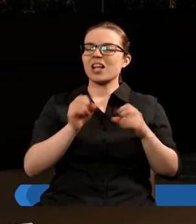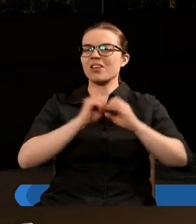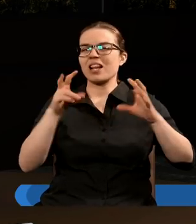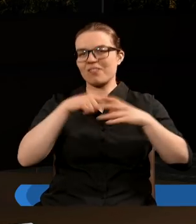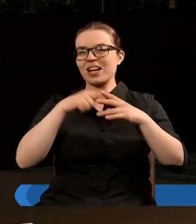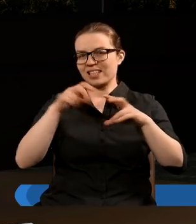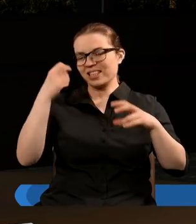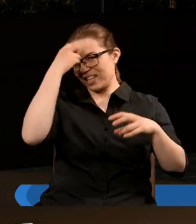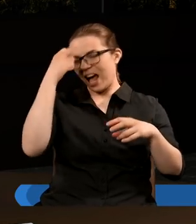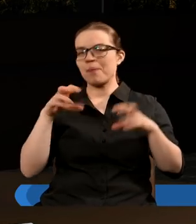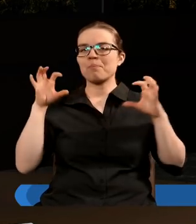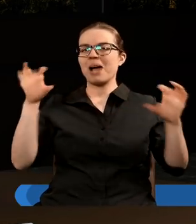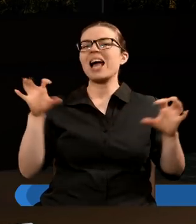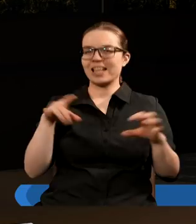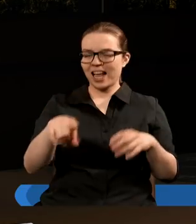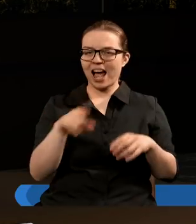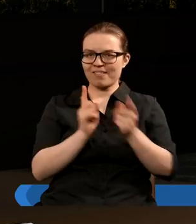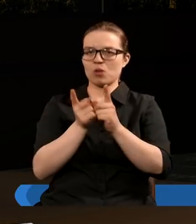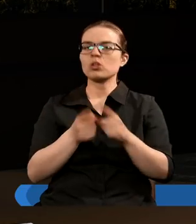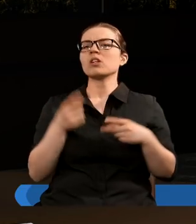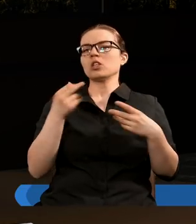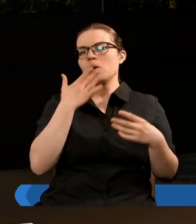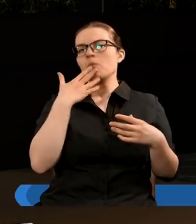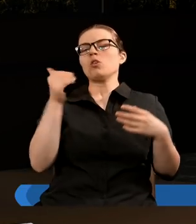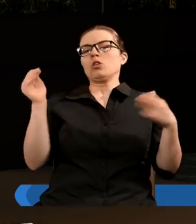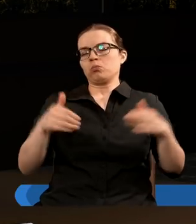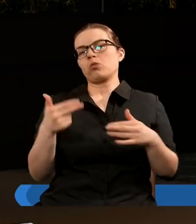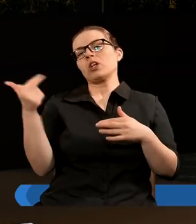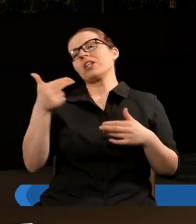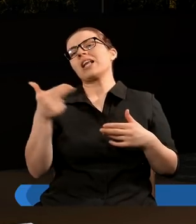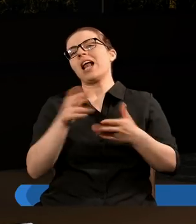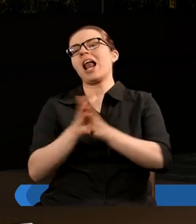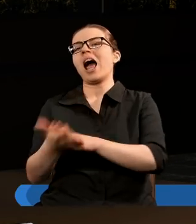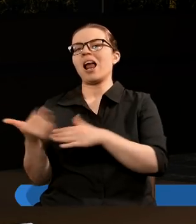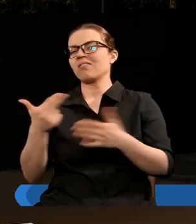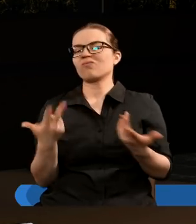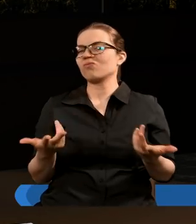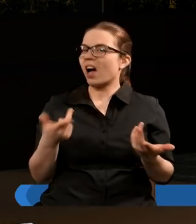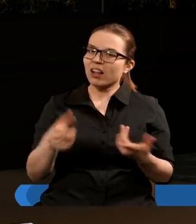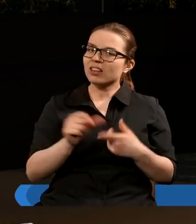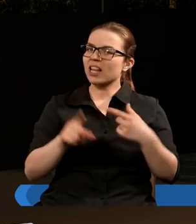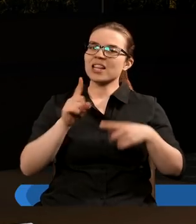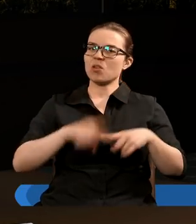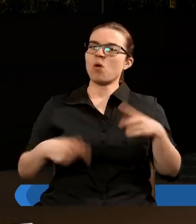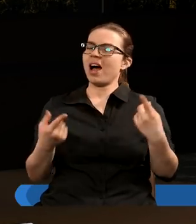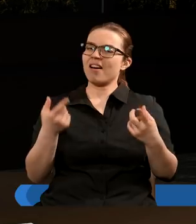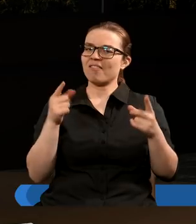znamie, bo zmienili Boże przykazanie i mówią naszym znamieniem jest niedziela, naszym znamieniem jest, to